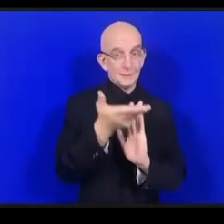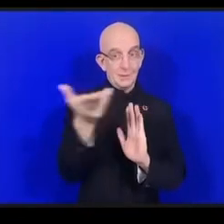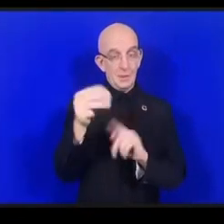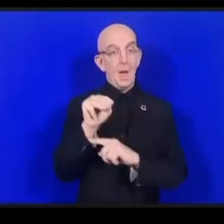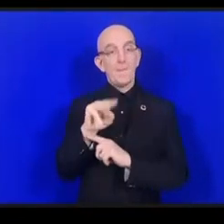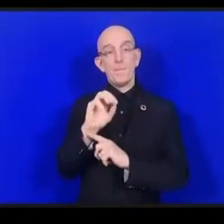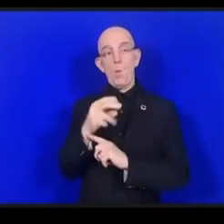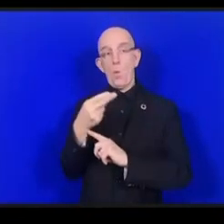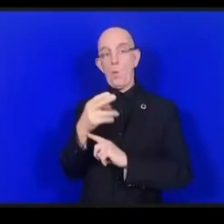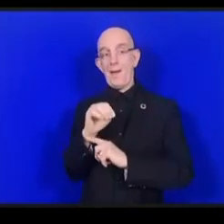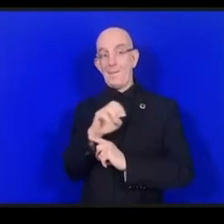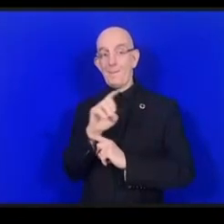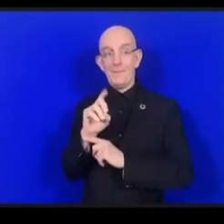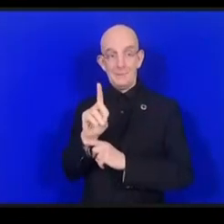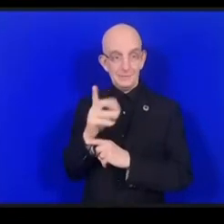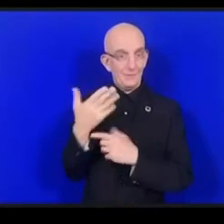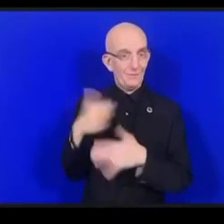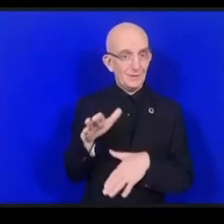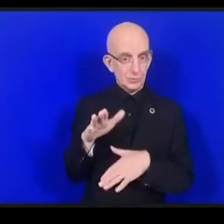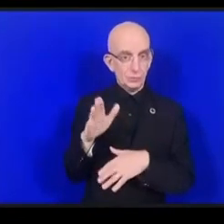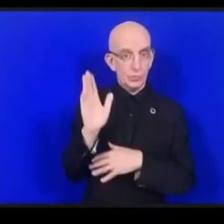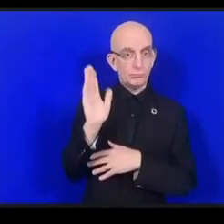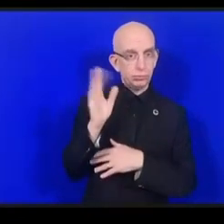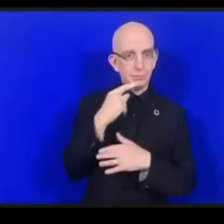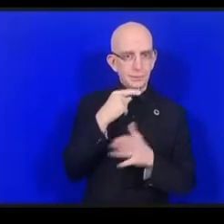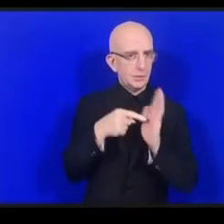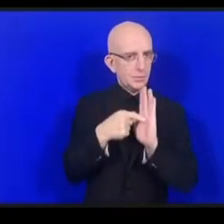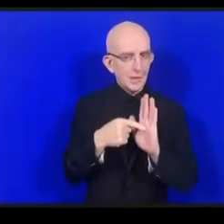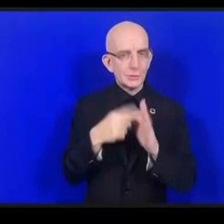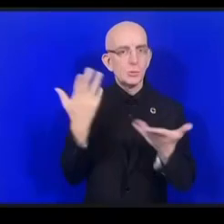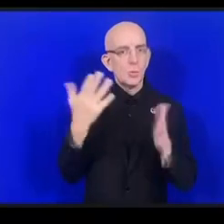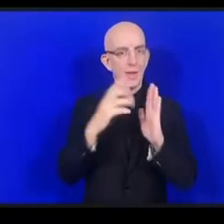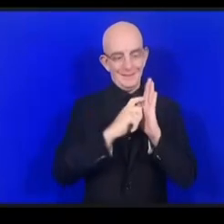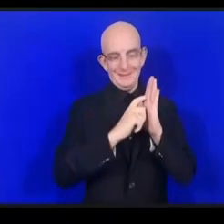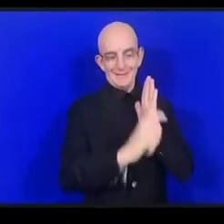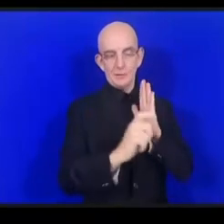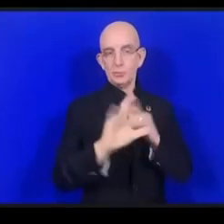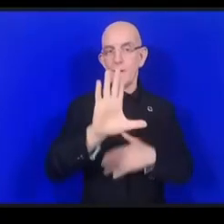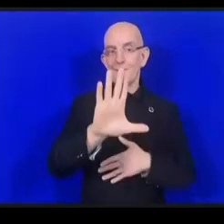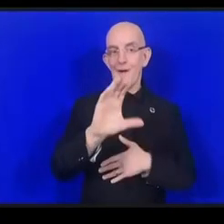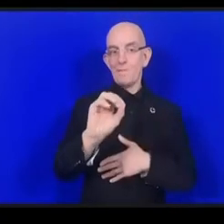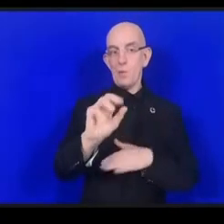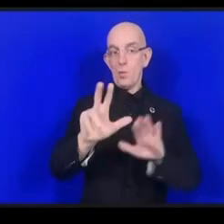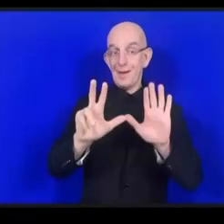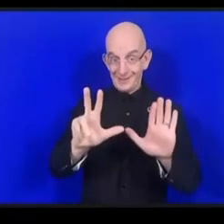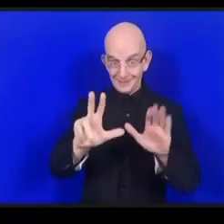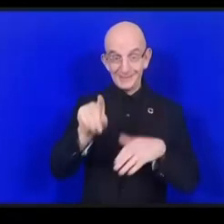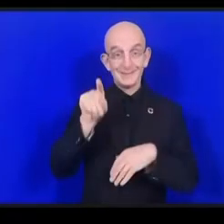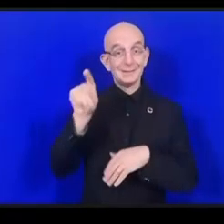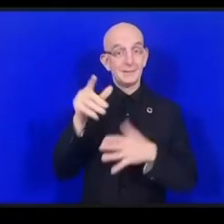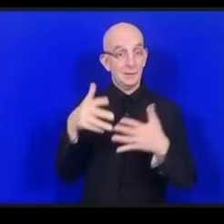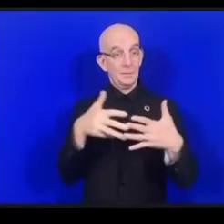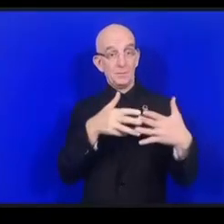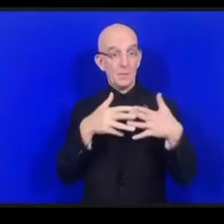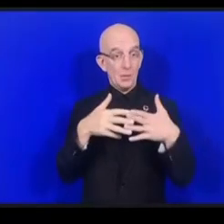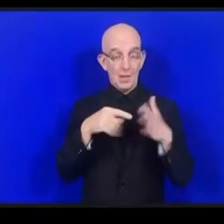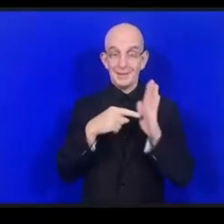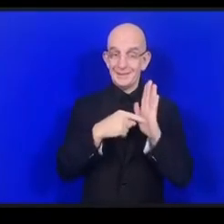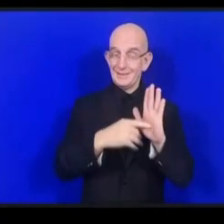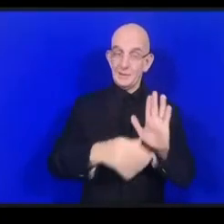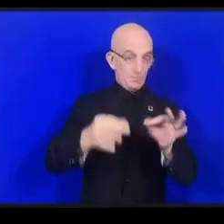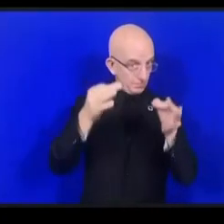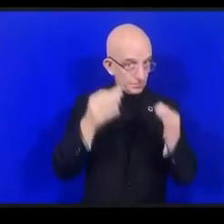القسم 508 في الولايات المتحدة الأمريكية وهو القسم الذي